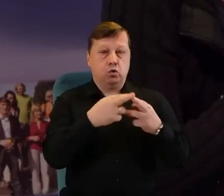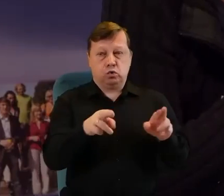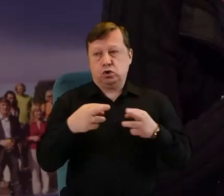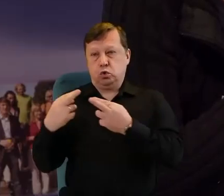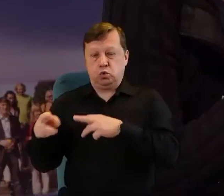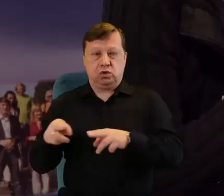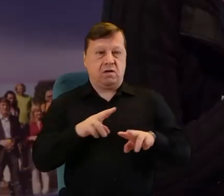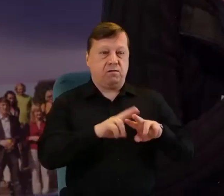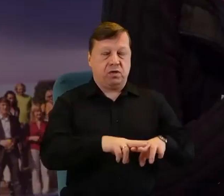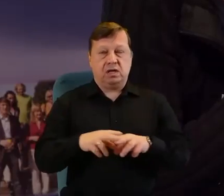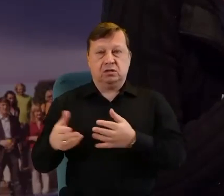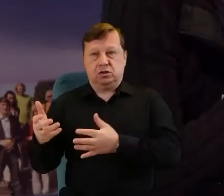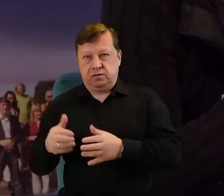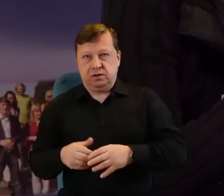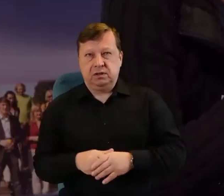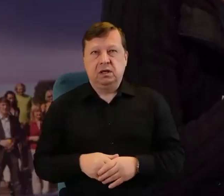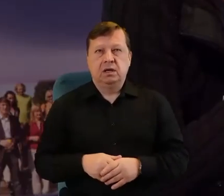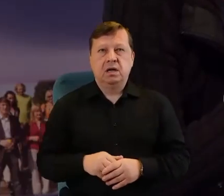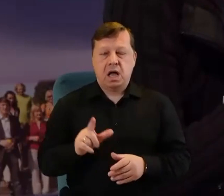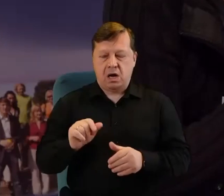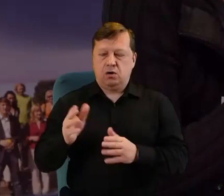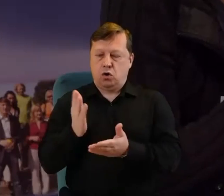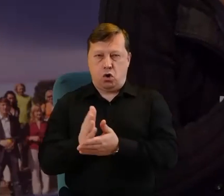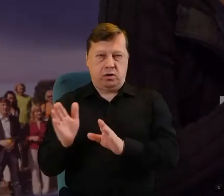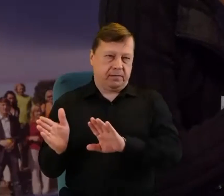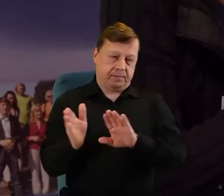tutaj bym postawił, postawił kropkę.